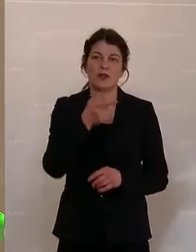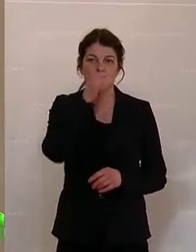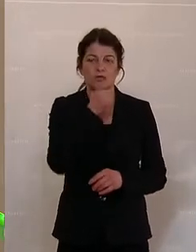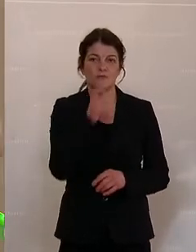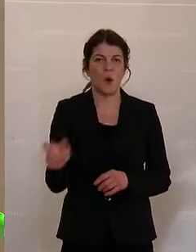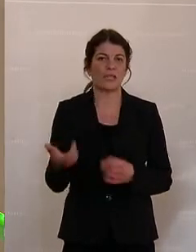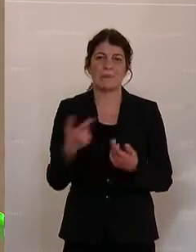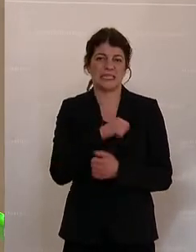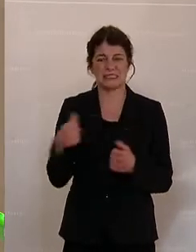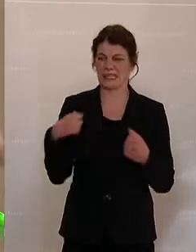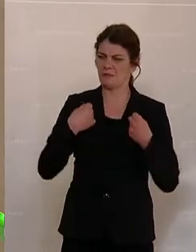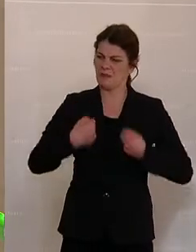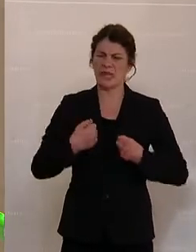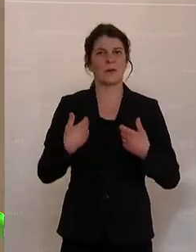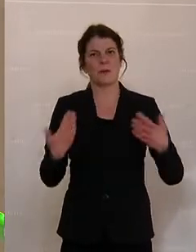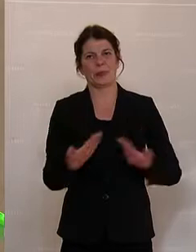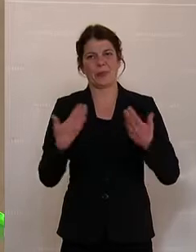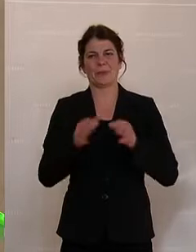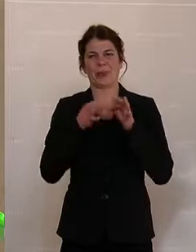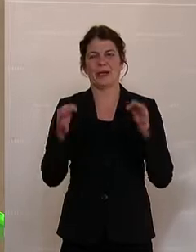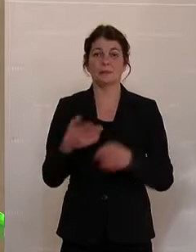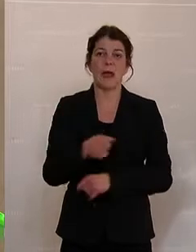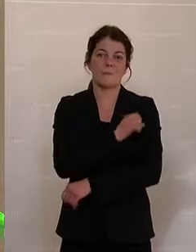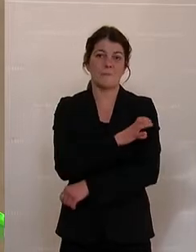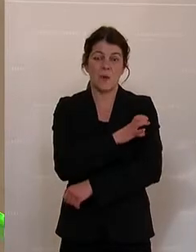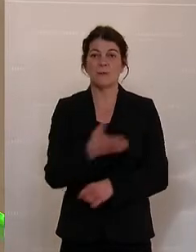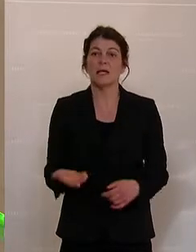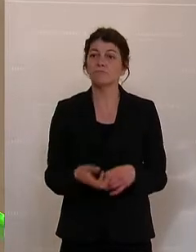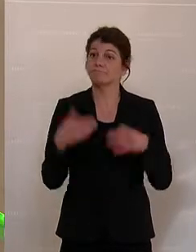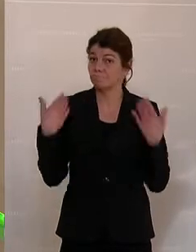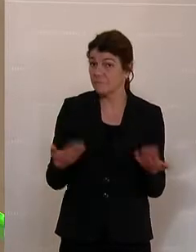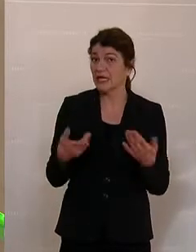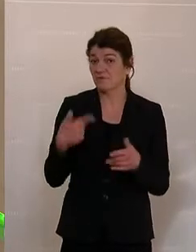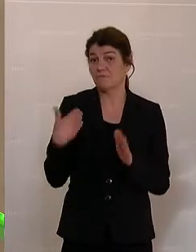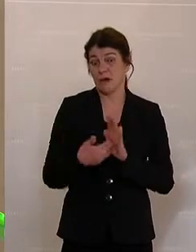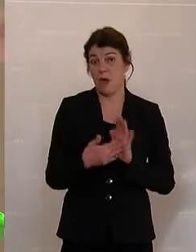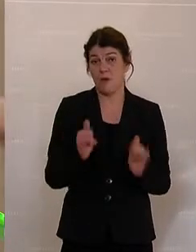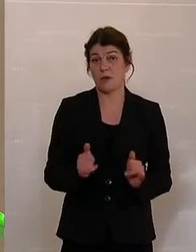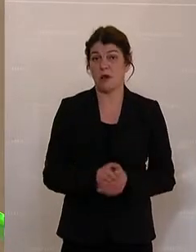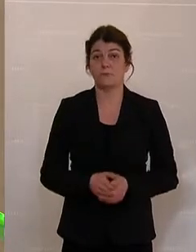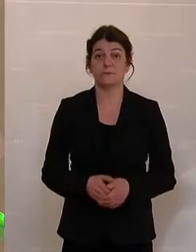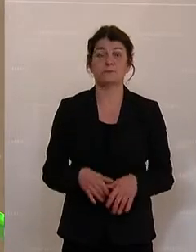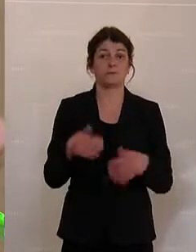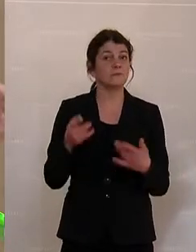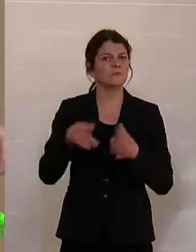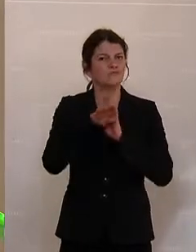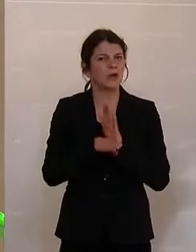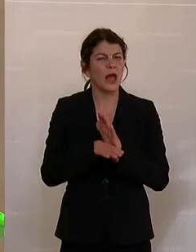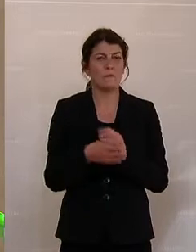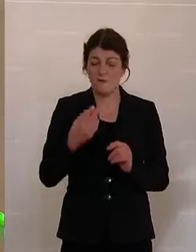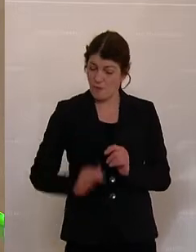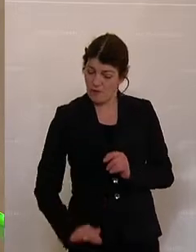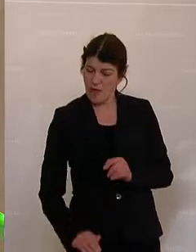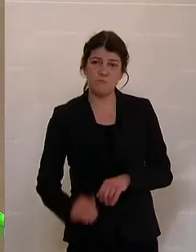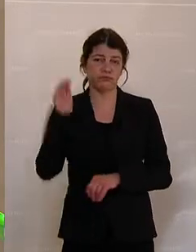Selbstermächtigung, das klingt etwas sperrig. Ich glaube, Empowerment ist das, was wir brauchen. Und das sind Programme von ganz klein